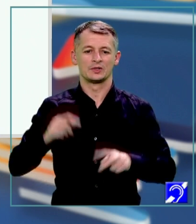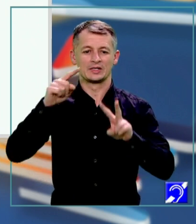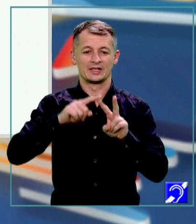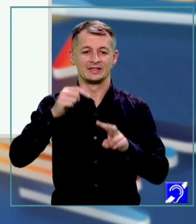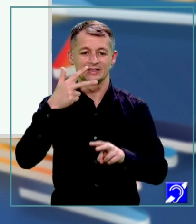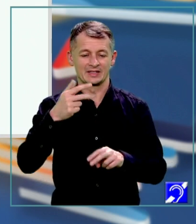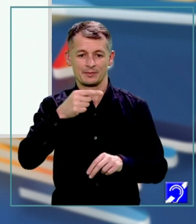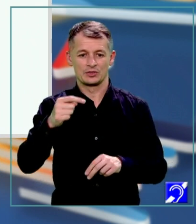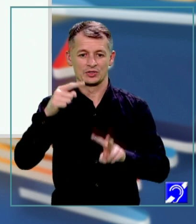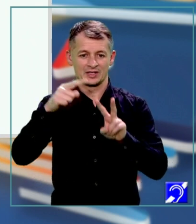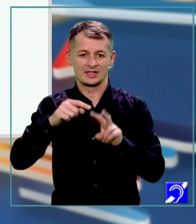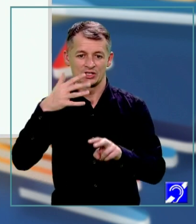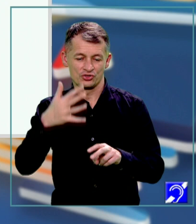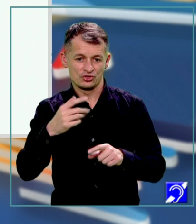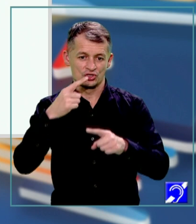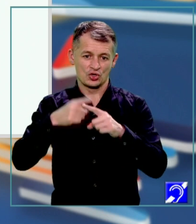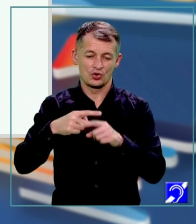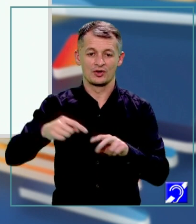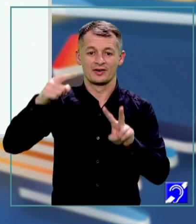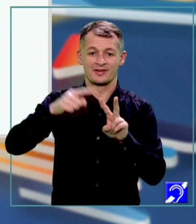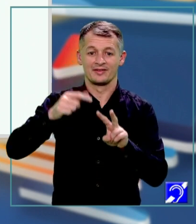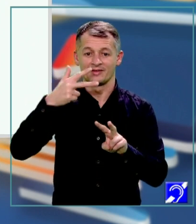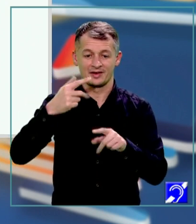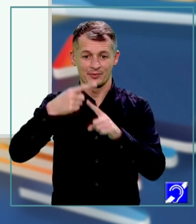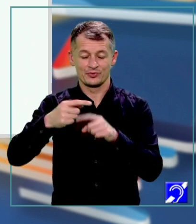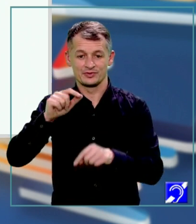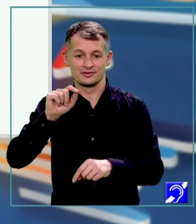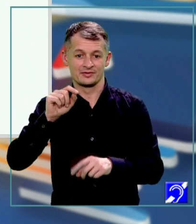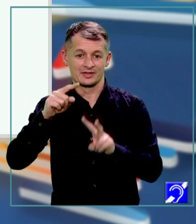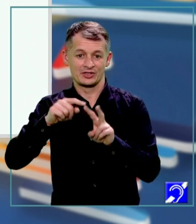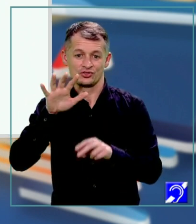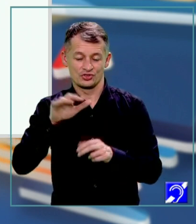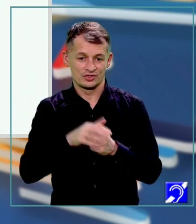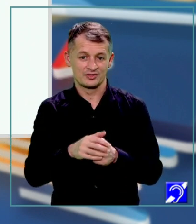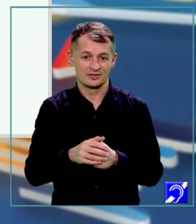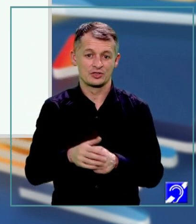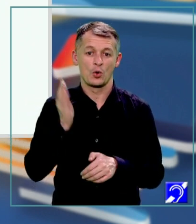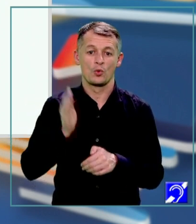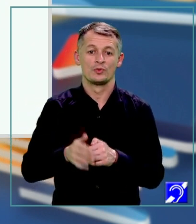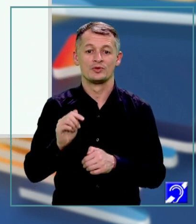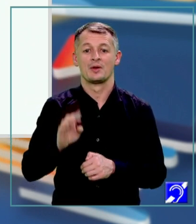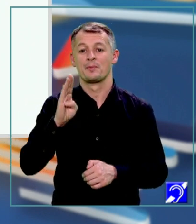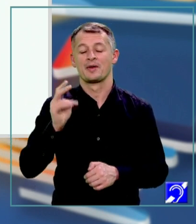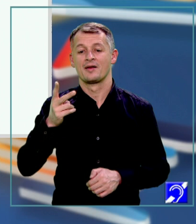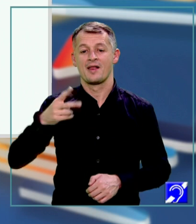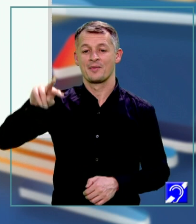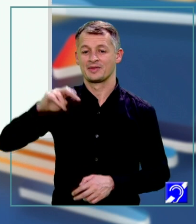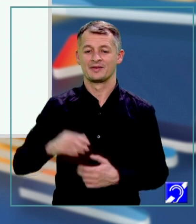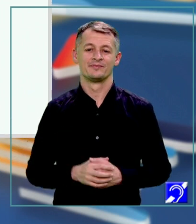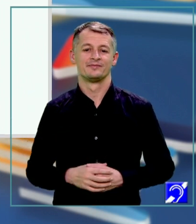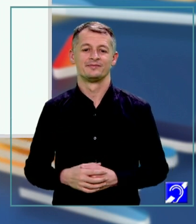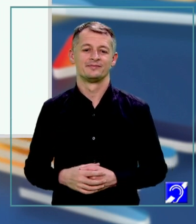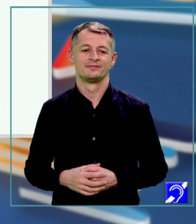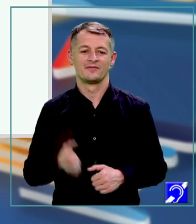ori radical din 3 plus radical din 5 și ultimul termen este plus B la pătrat. Efectuăm calculele.